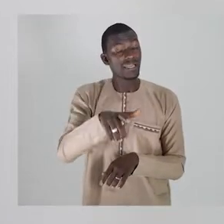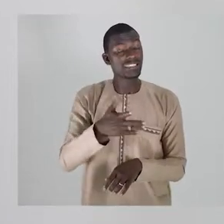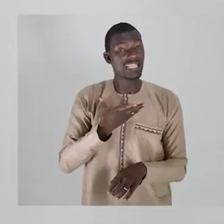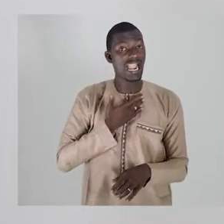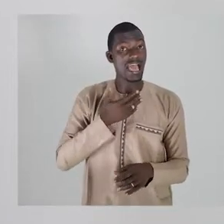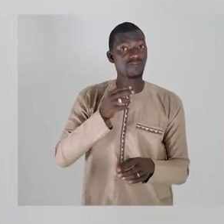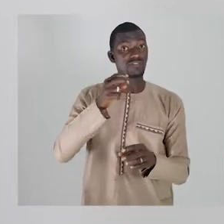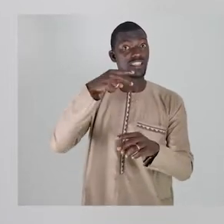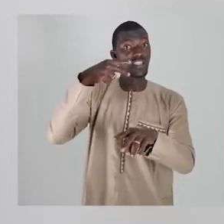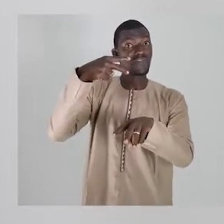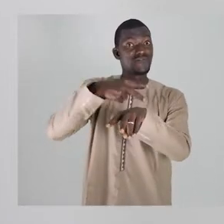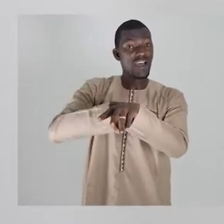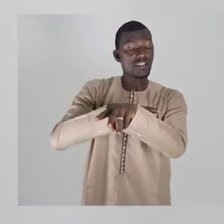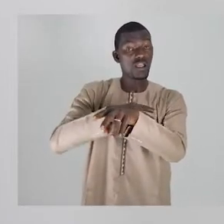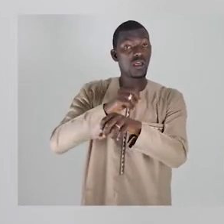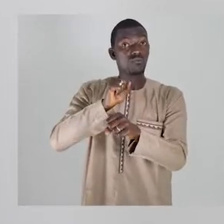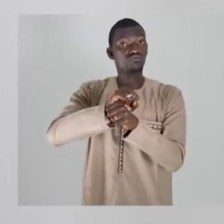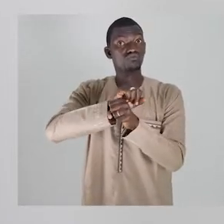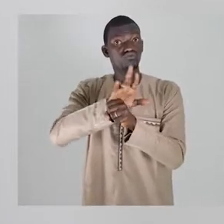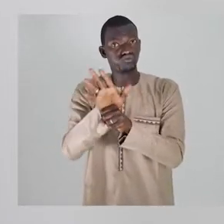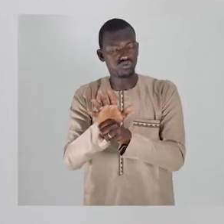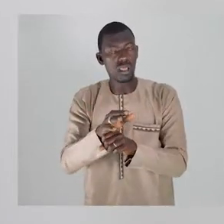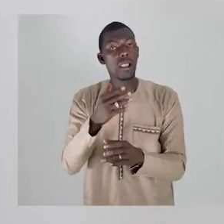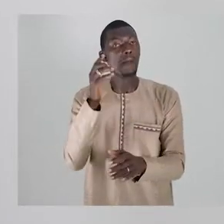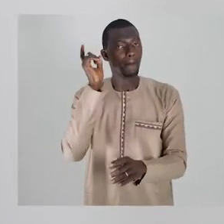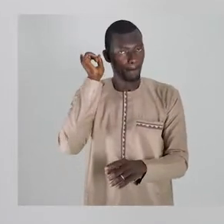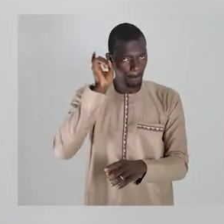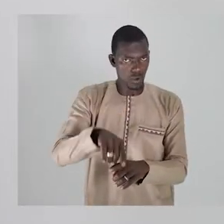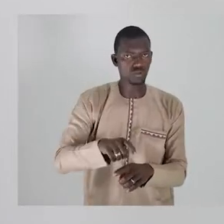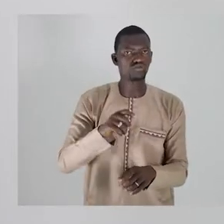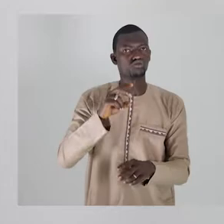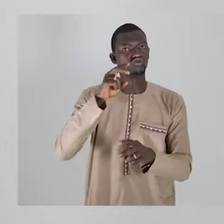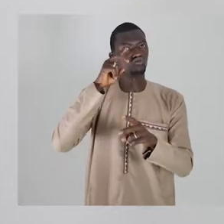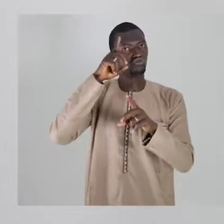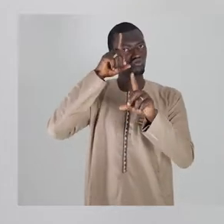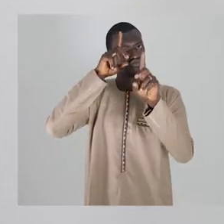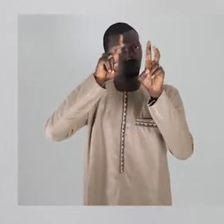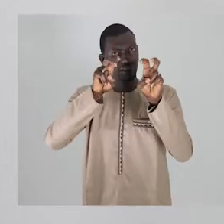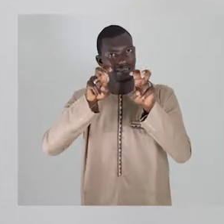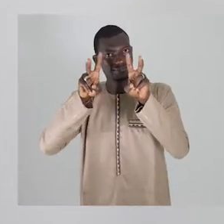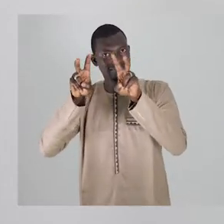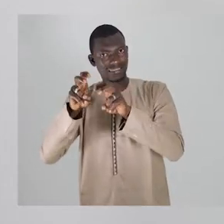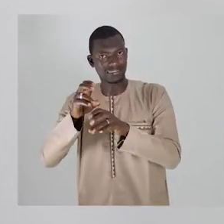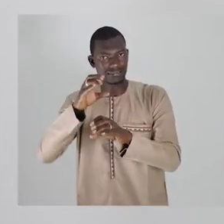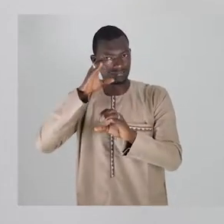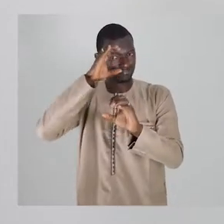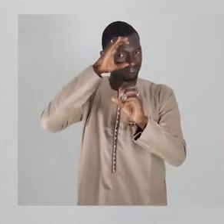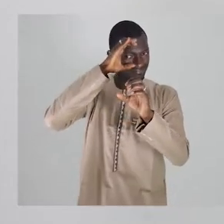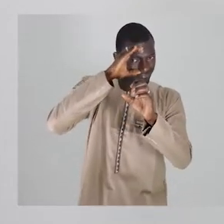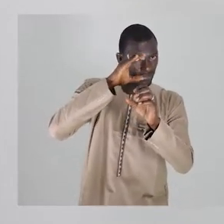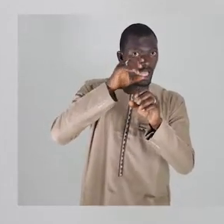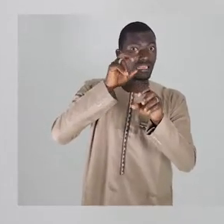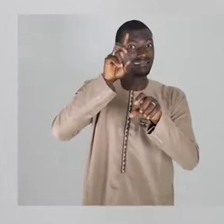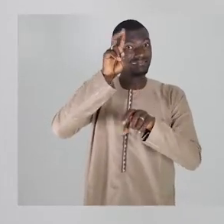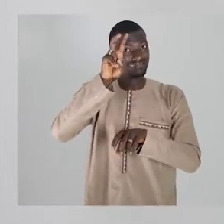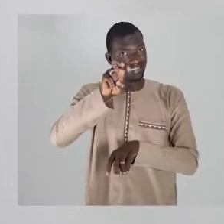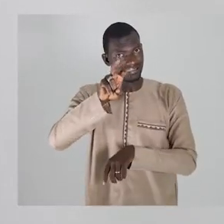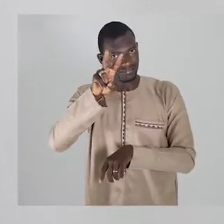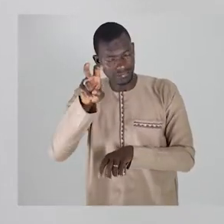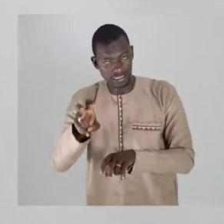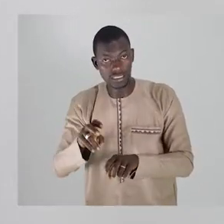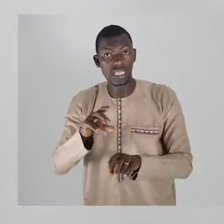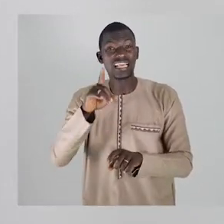buwa bote ka yisen meti anau nababaji ka sumutoku. Fuku kujike enile yola dimasinge ya numanjumu yoyo teka yisen meti nababaji ka